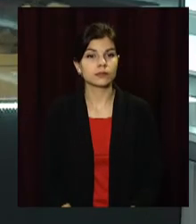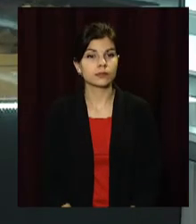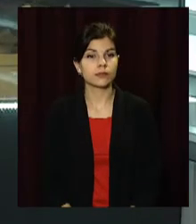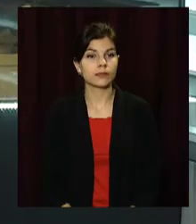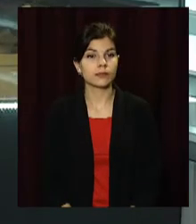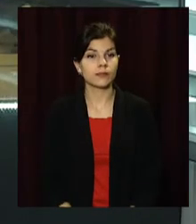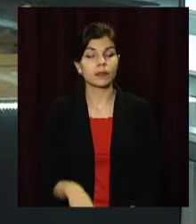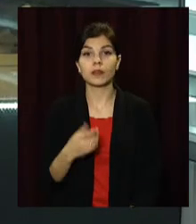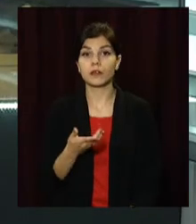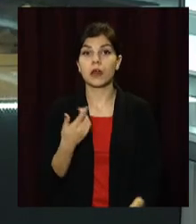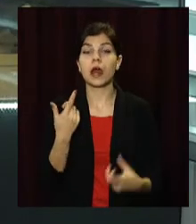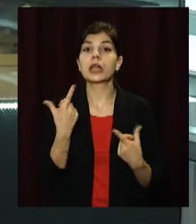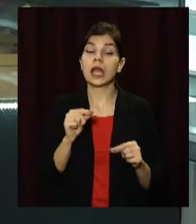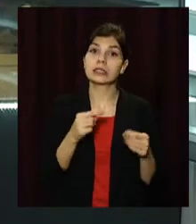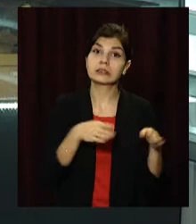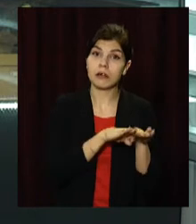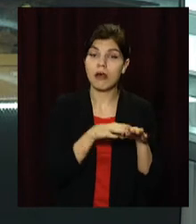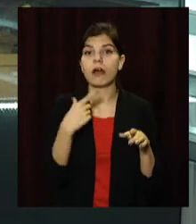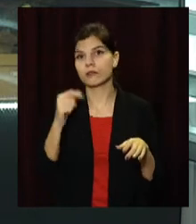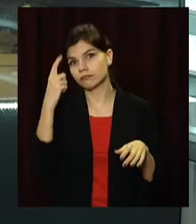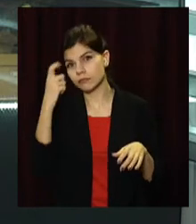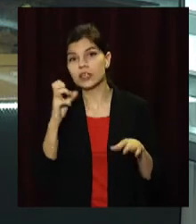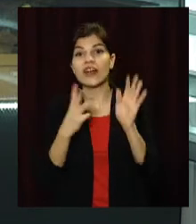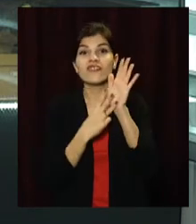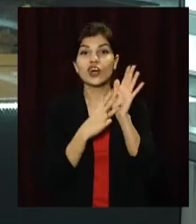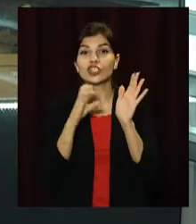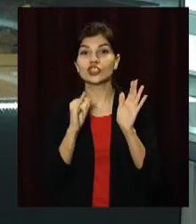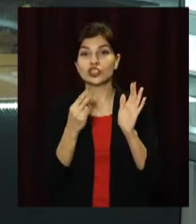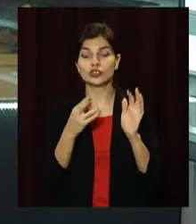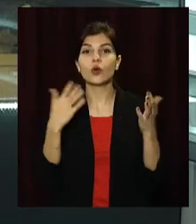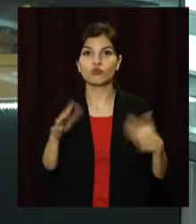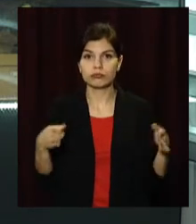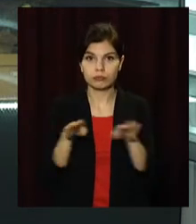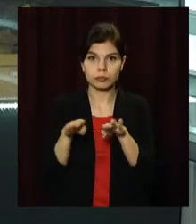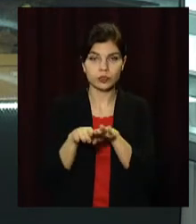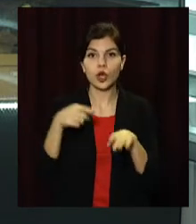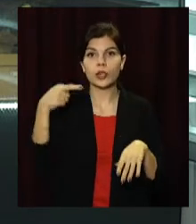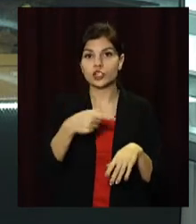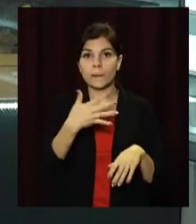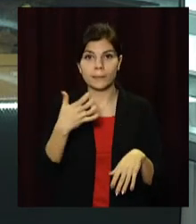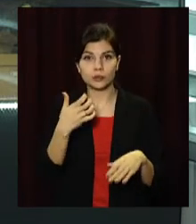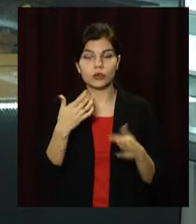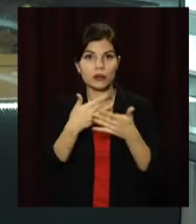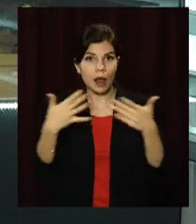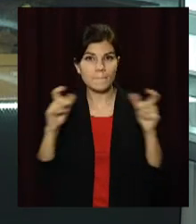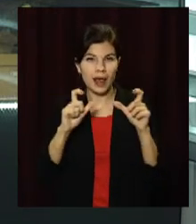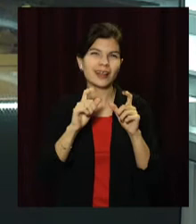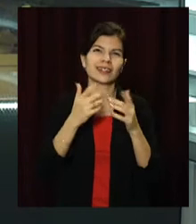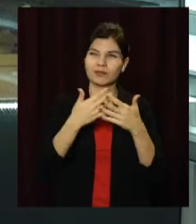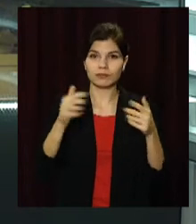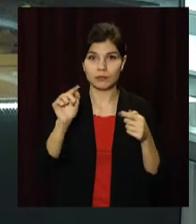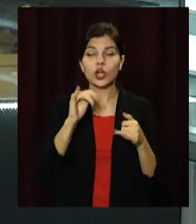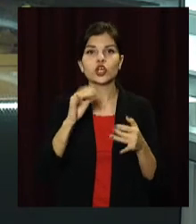Де закрили, а де попередили. В Україні з 8 січня вже зачинили півтори тисячі закладів, ще стільки ж